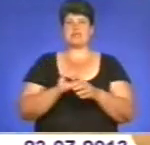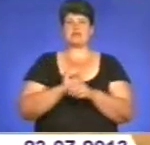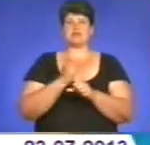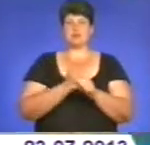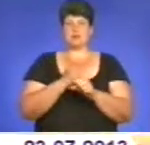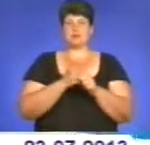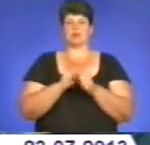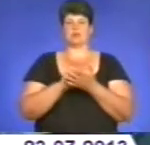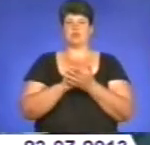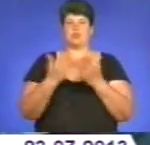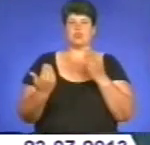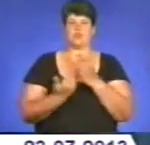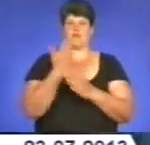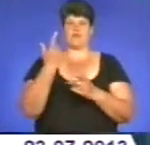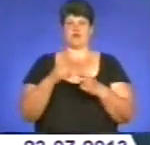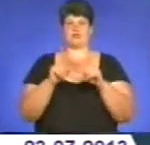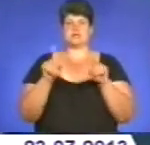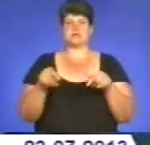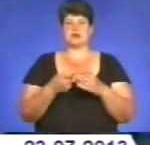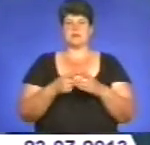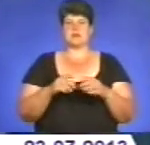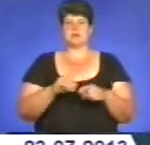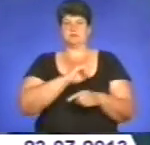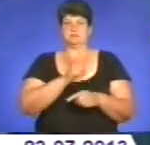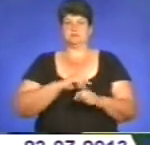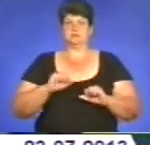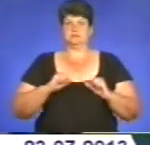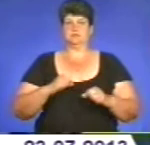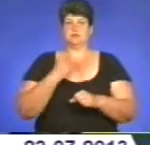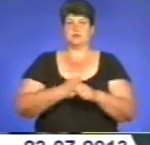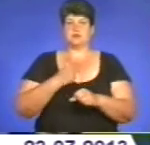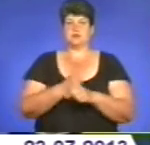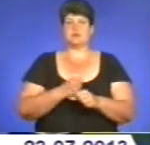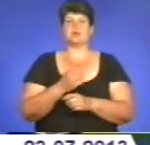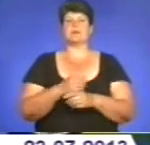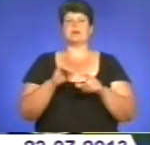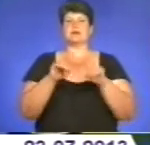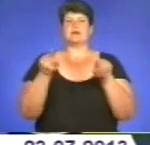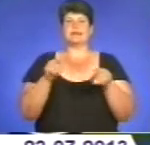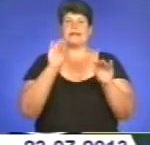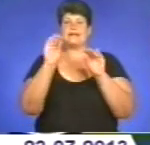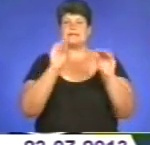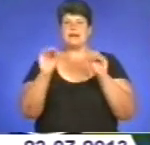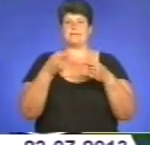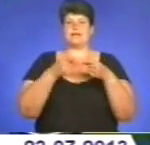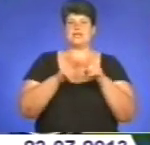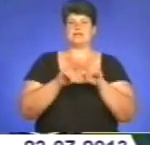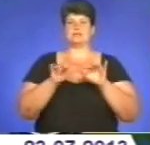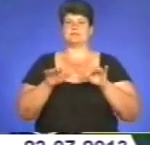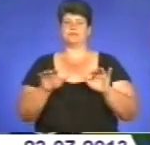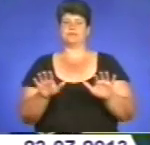нового зразка. Ми дуже такими потужними силами працюємо над виготовленим дизайном, над цими технічними речами.